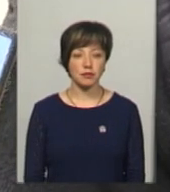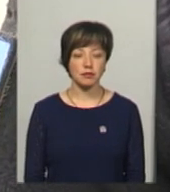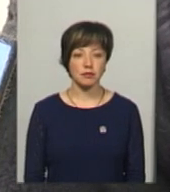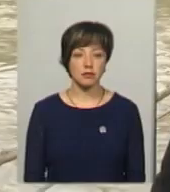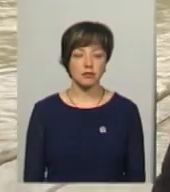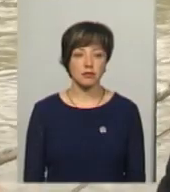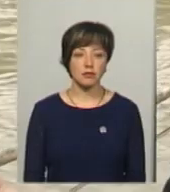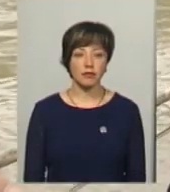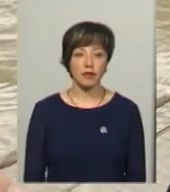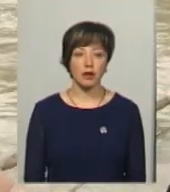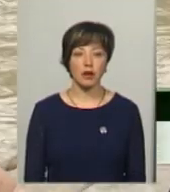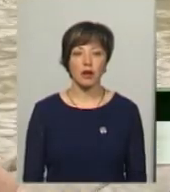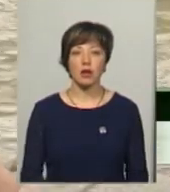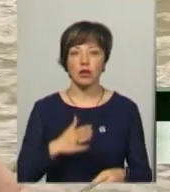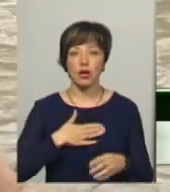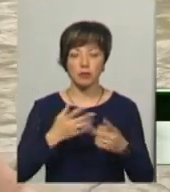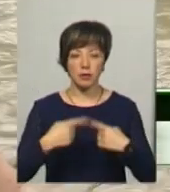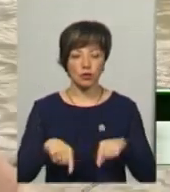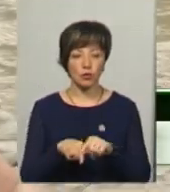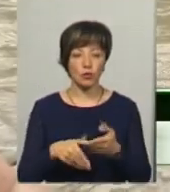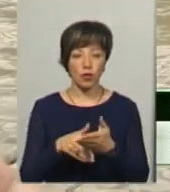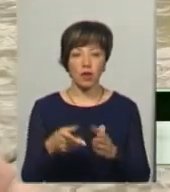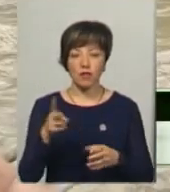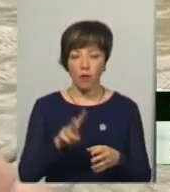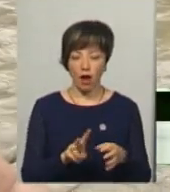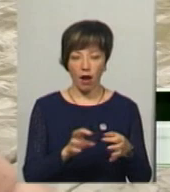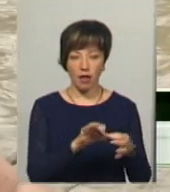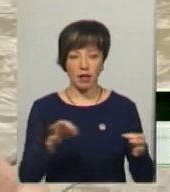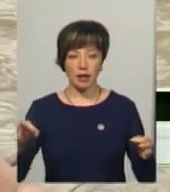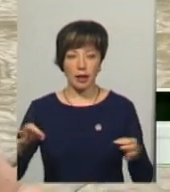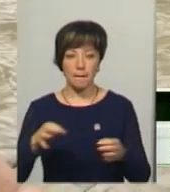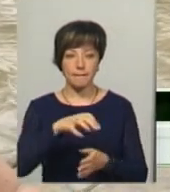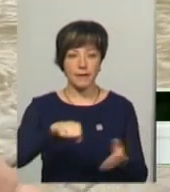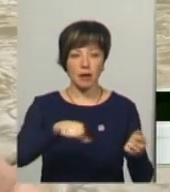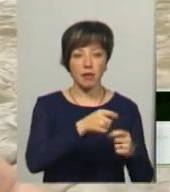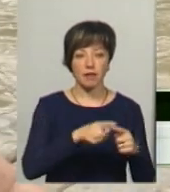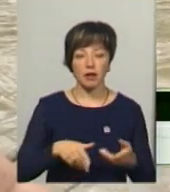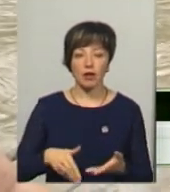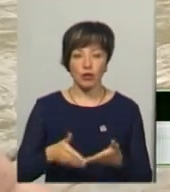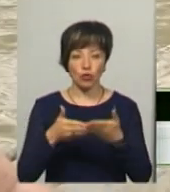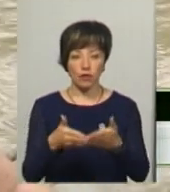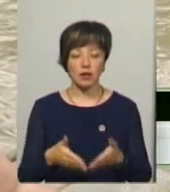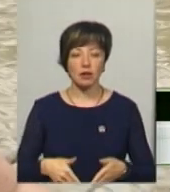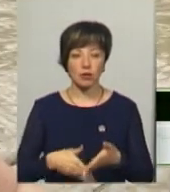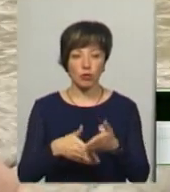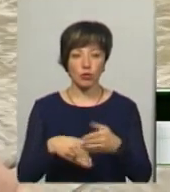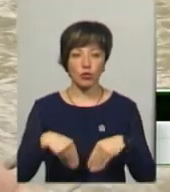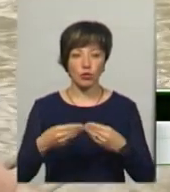Пожевно-рятувальним підроздям за допомогою двох канатних переправ Там рятувальна очимна надана допомогу в